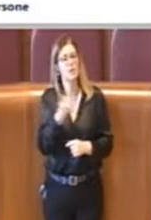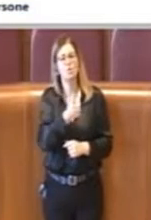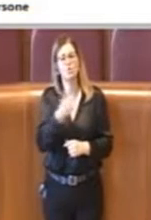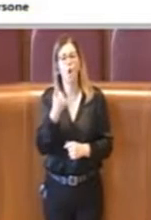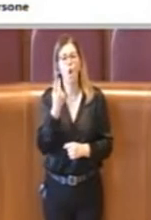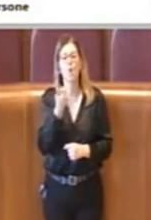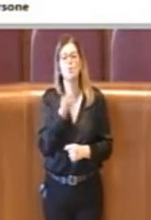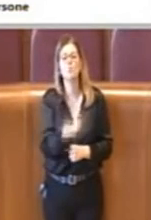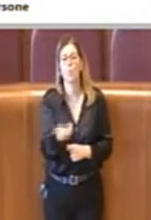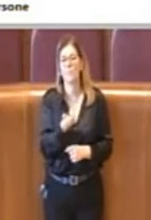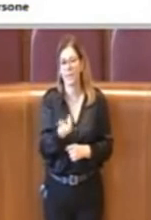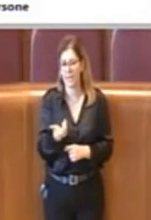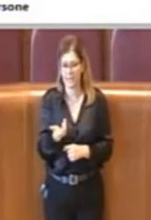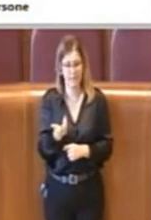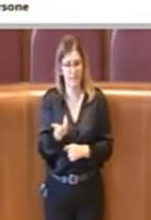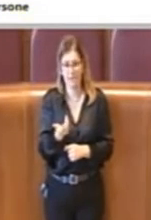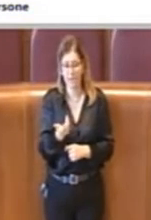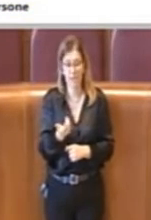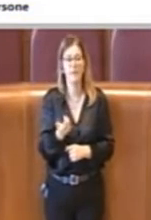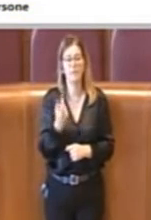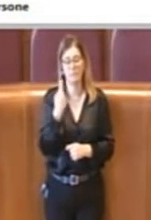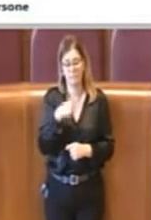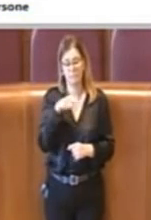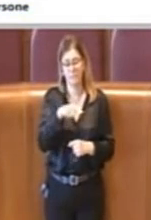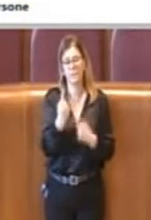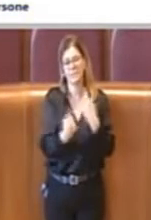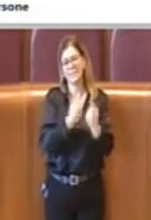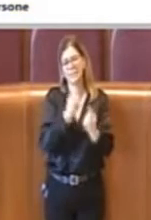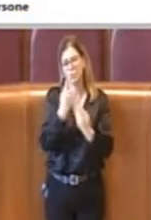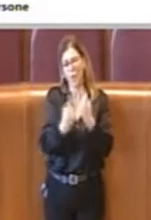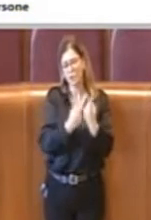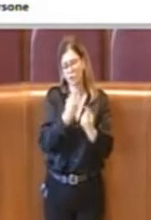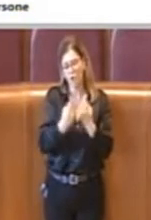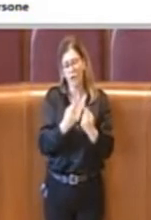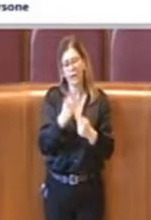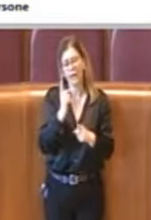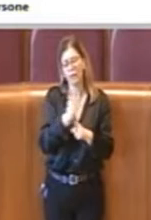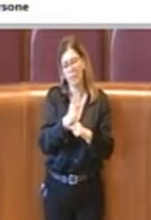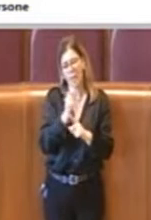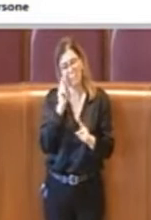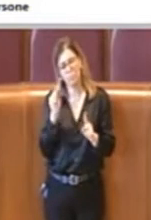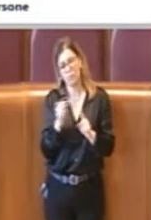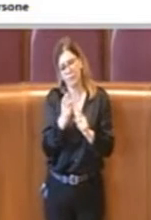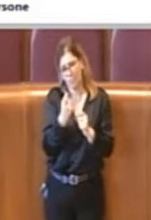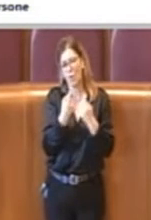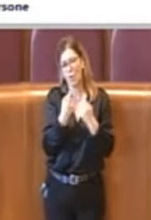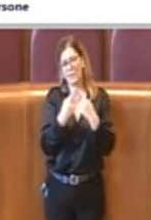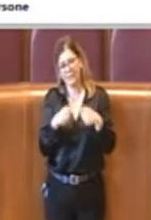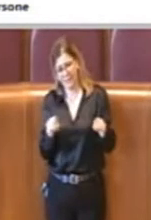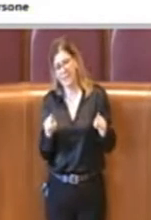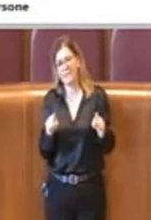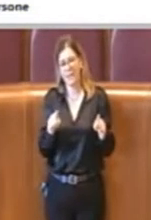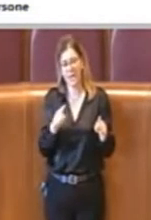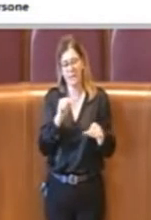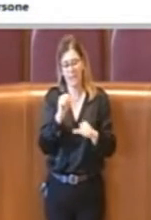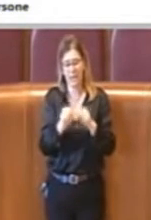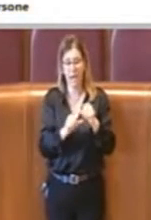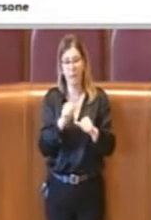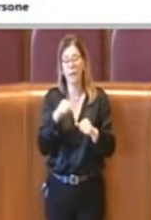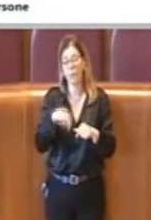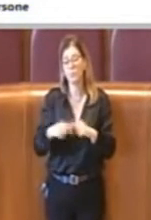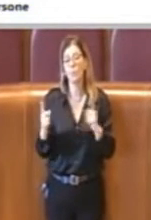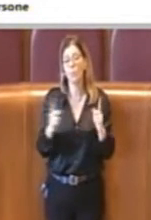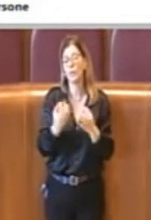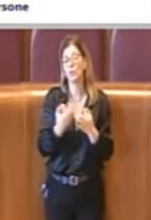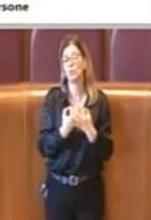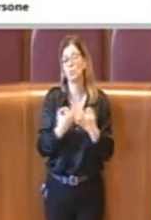oggi insomma andando in deroga questa visione o comunque rivedendola e crediamo che sia il momento giusto insomma per